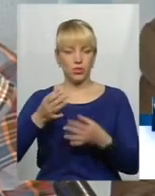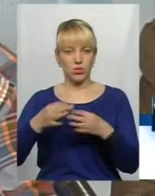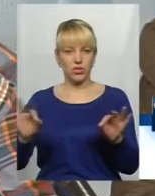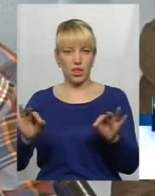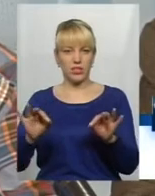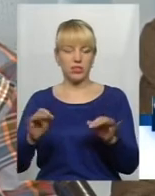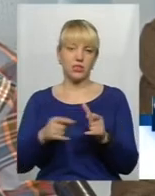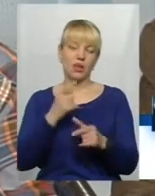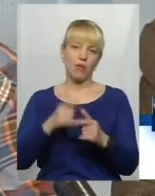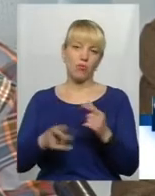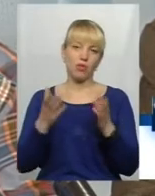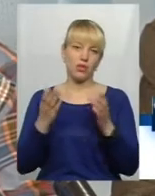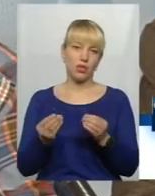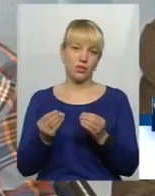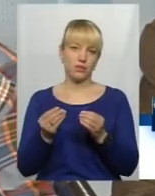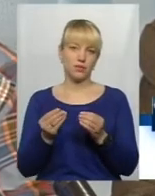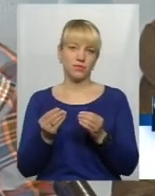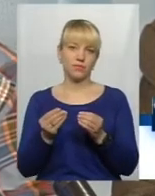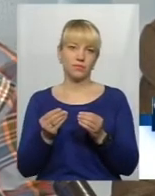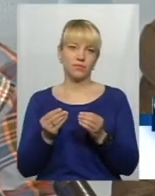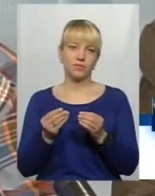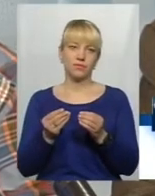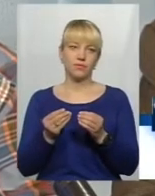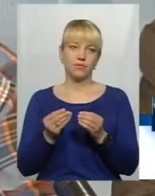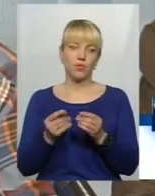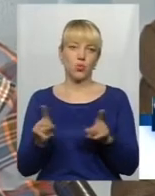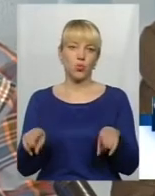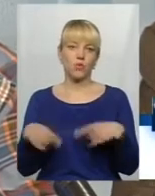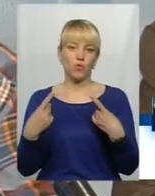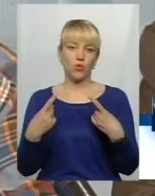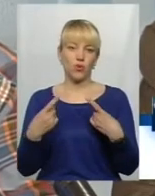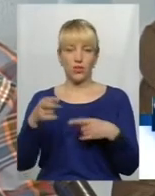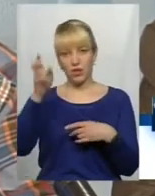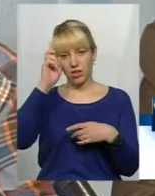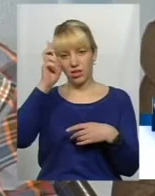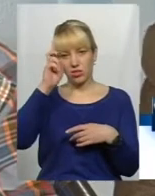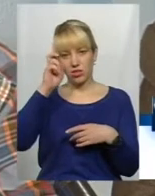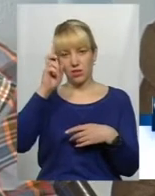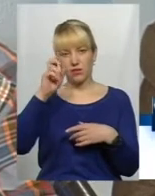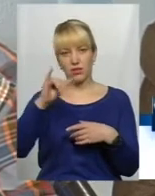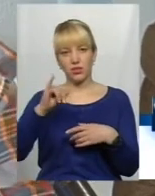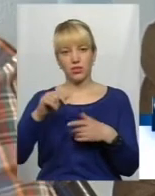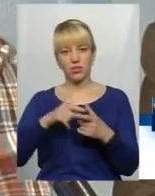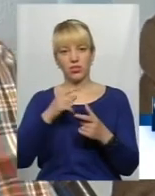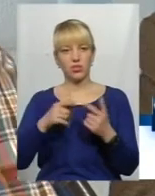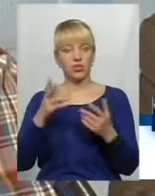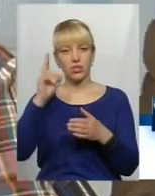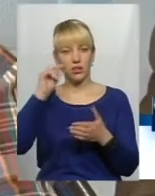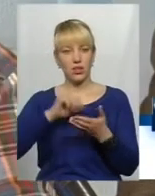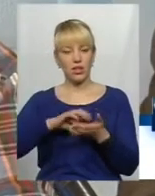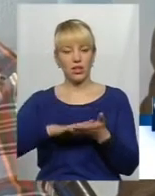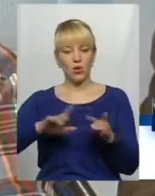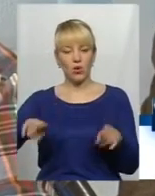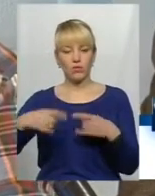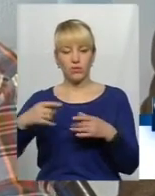або День, наприклад, утворення держави, чи якась дата утворення пов